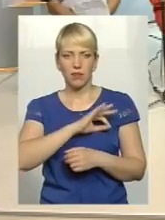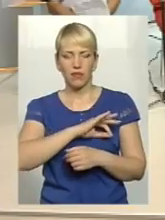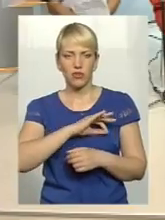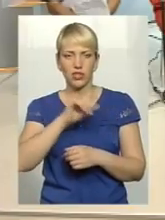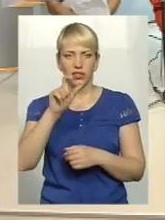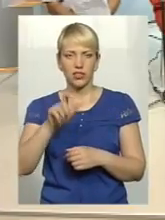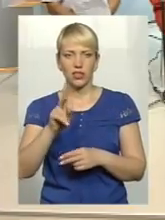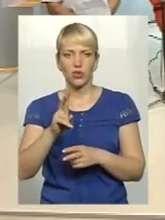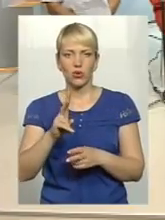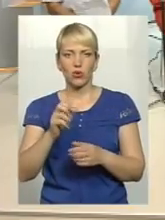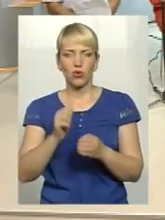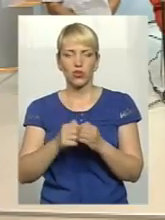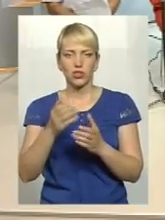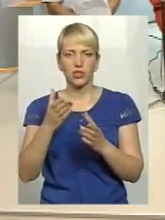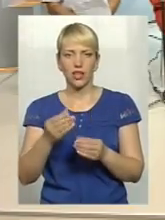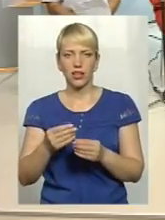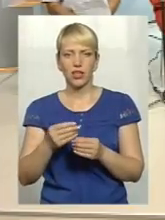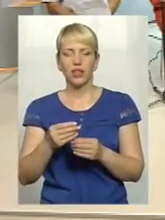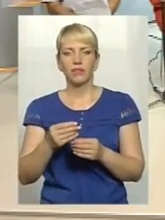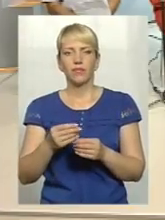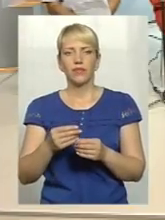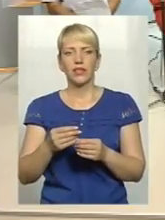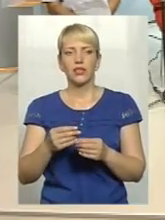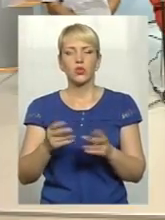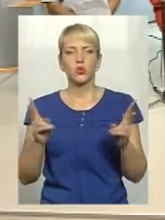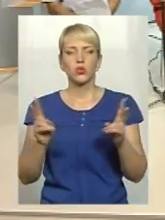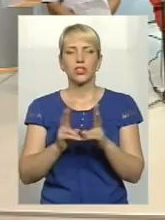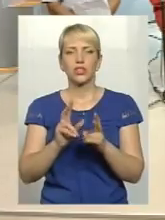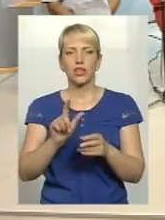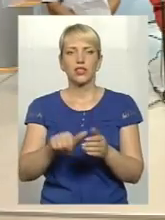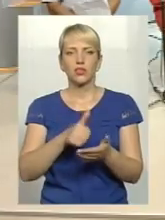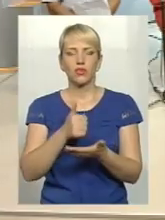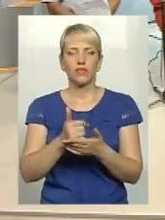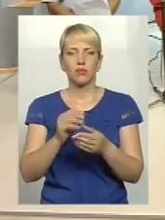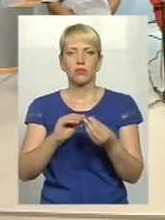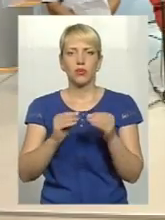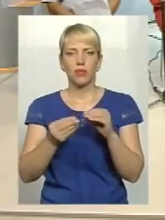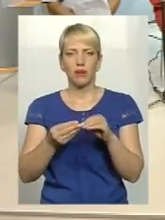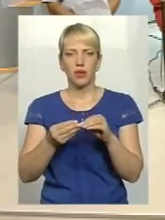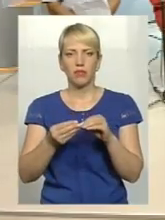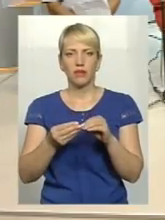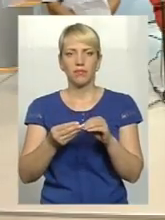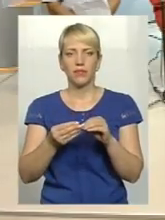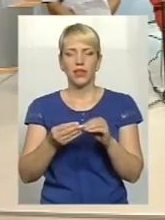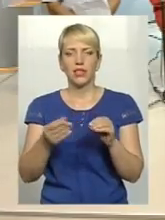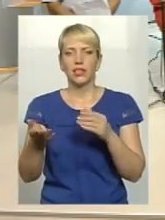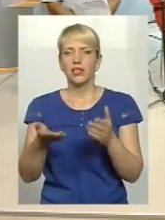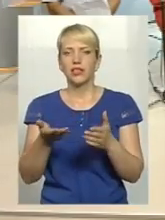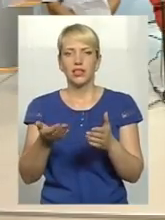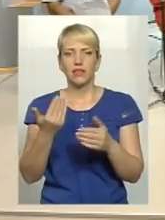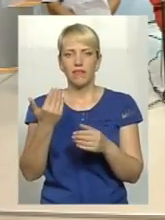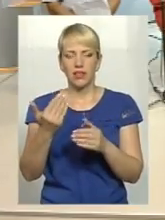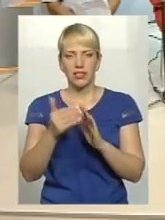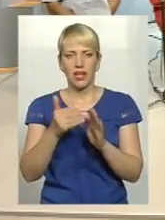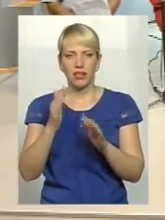як людина, яка кожен день об'ємно стикається з найголовнішими проблемами, який заклик ваш буде